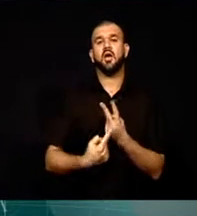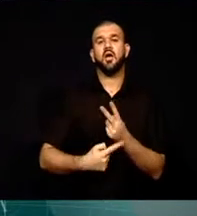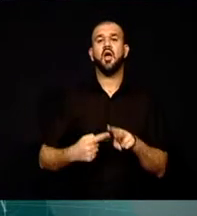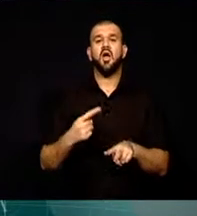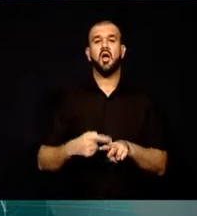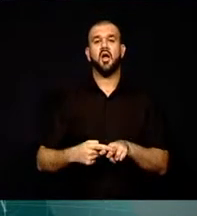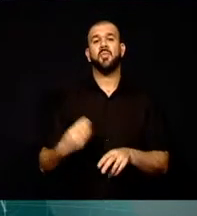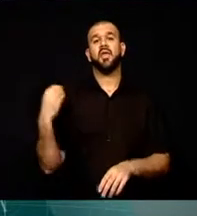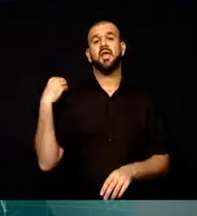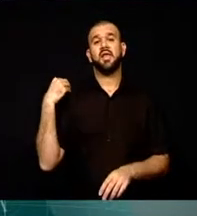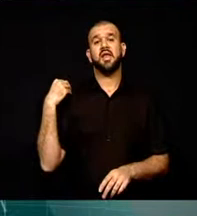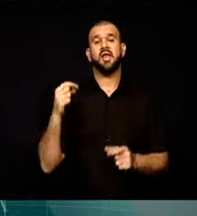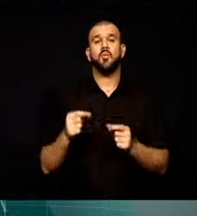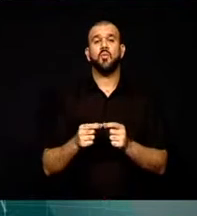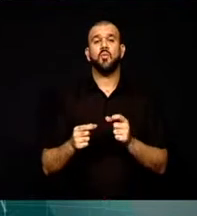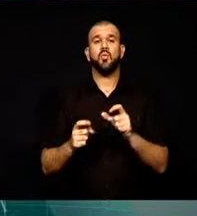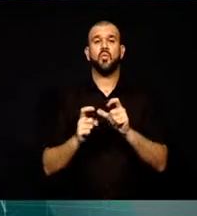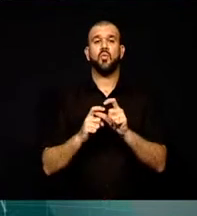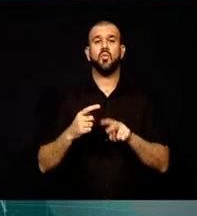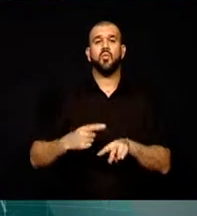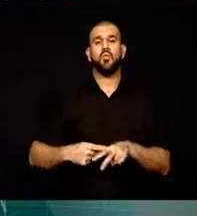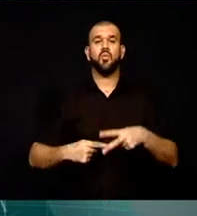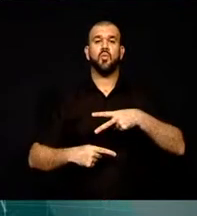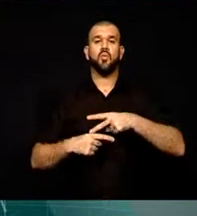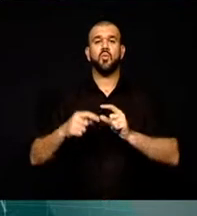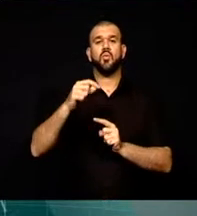alması önemli bir başarıdır dedi.